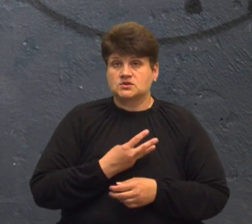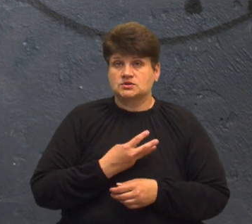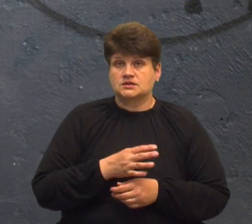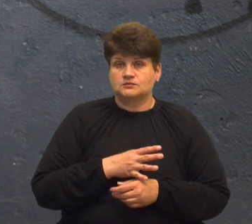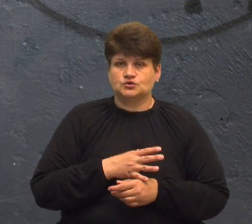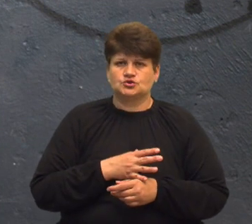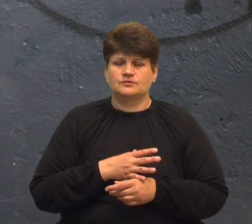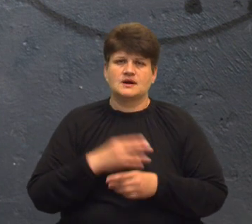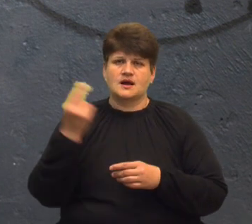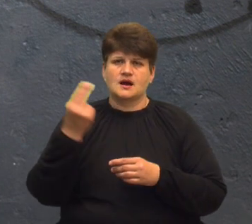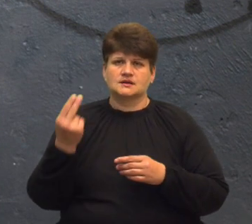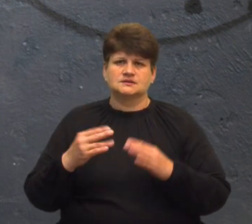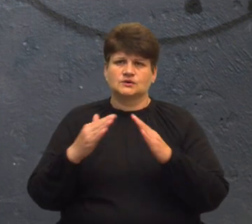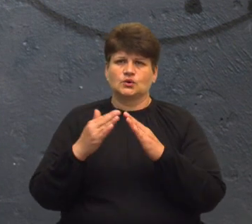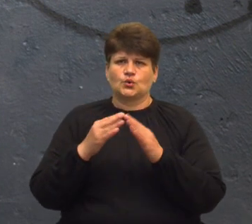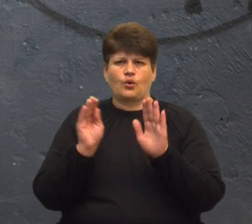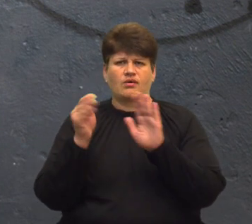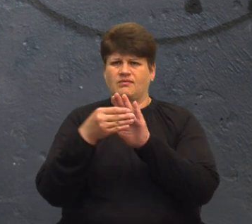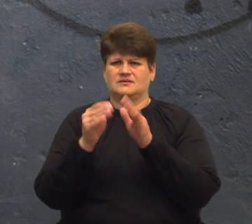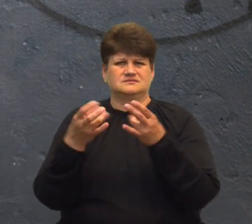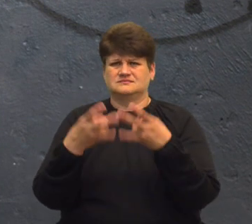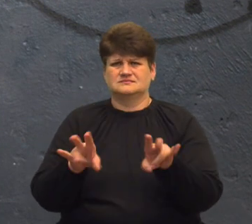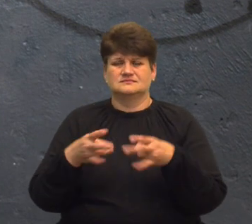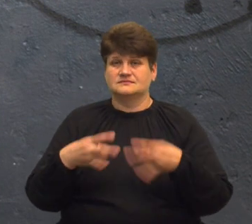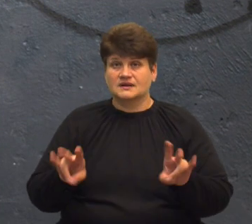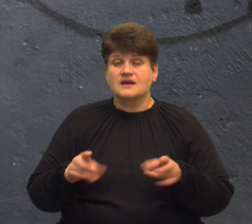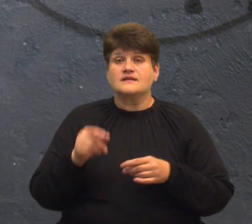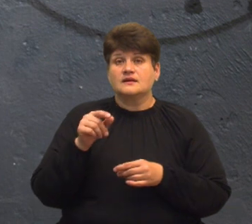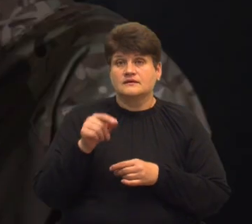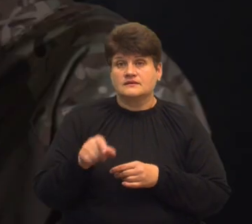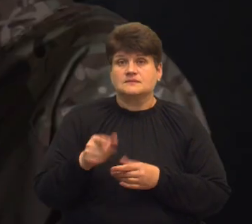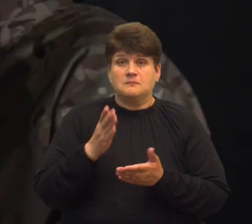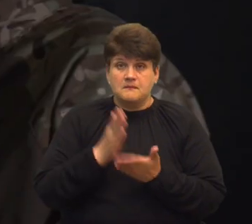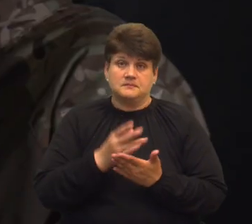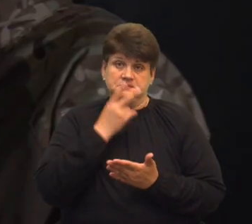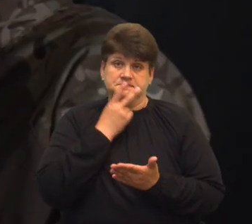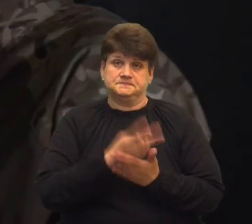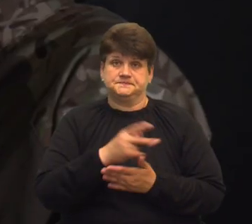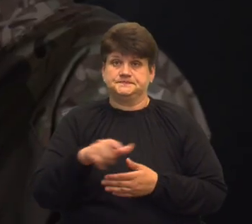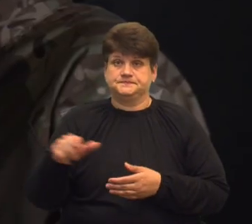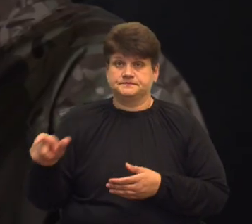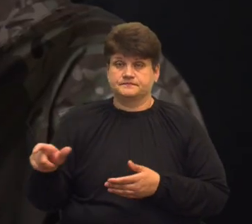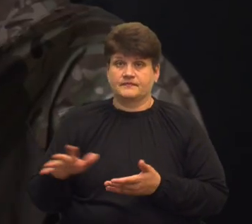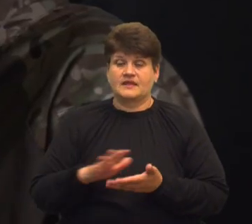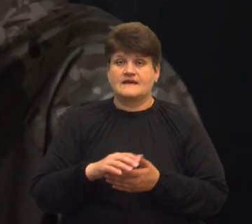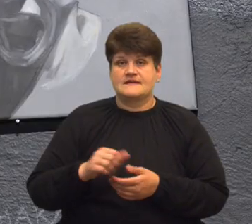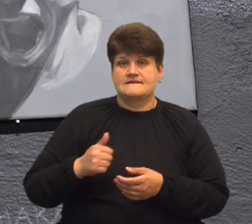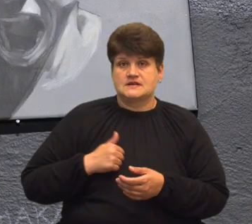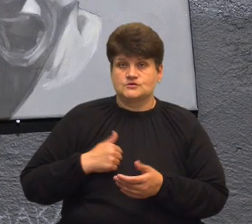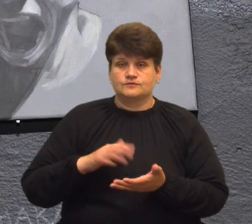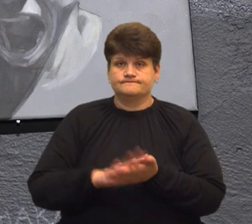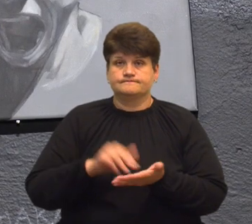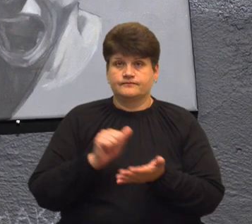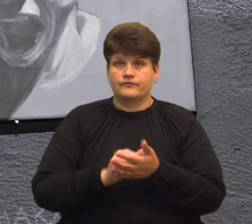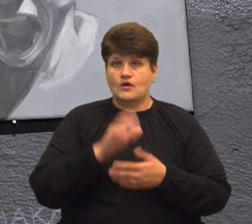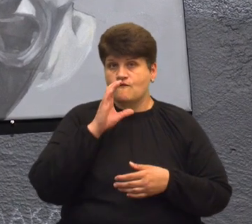стояли вдома, як він казав, за шафою, пилюкою перепадали. Їх мали бачити. Військовий з псевдо «Вовк» показує картину, яка